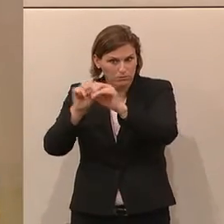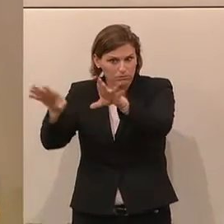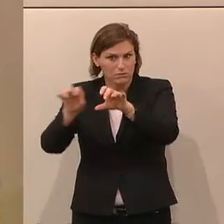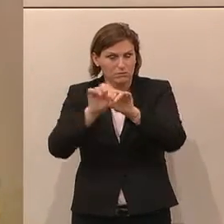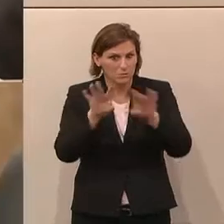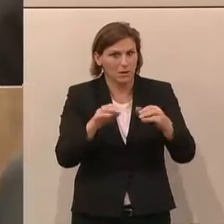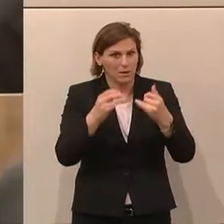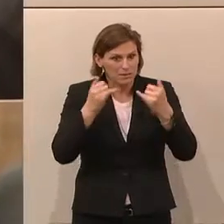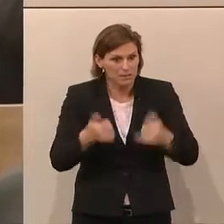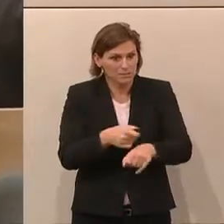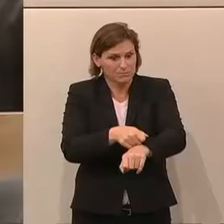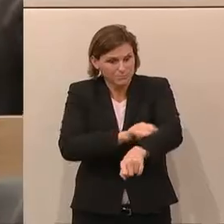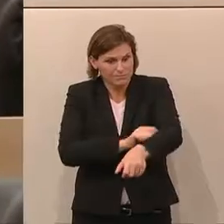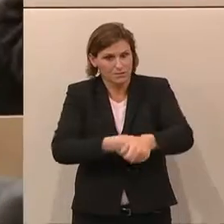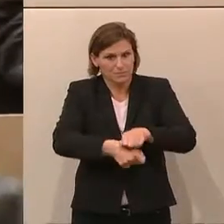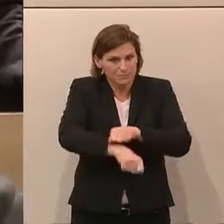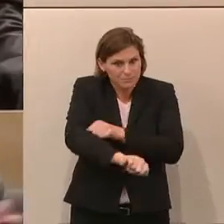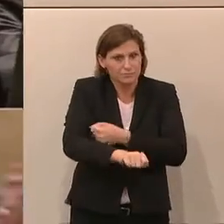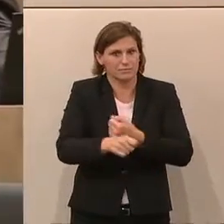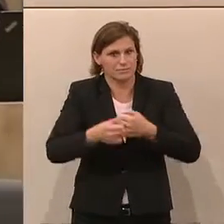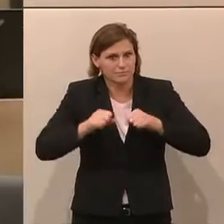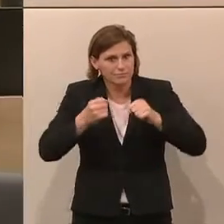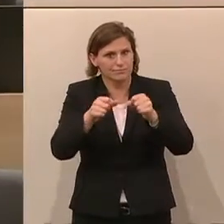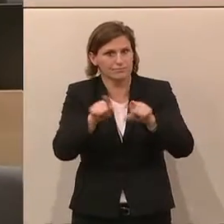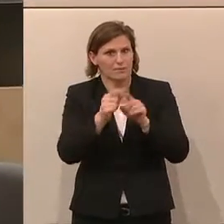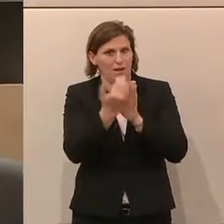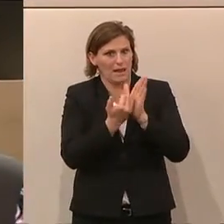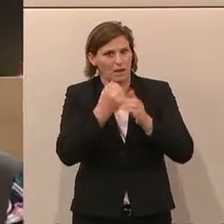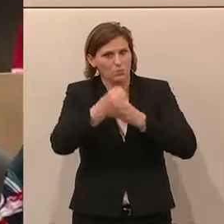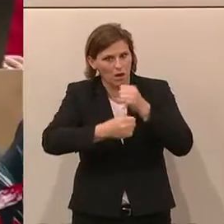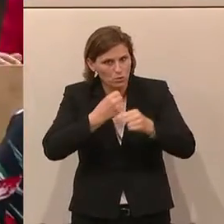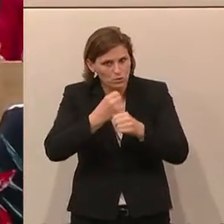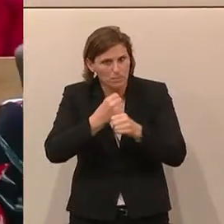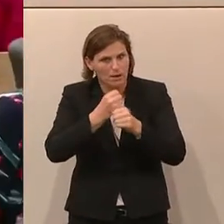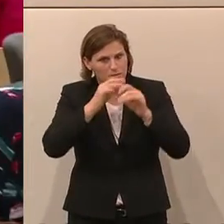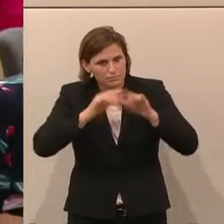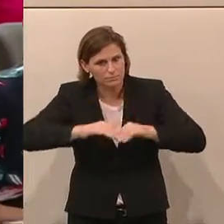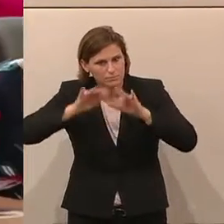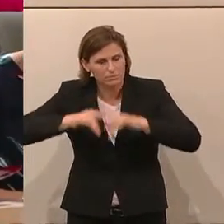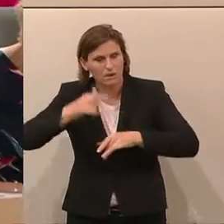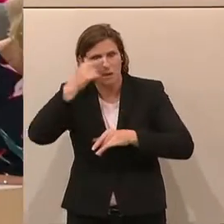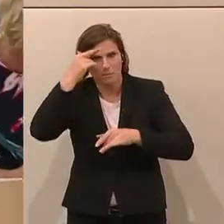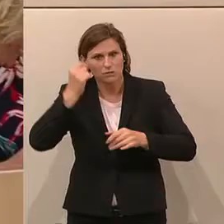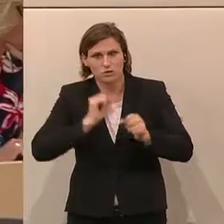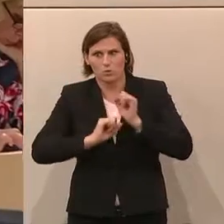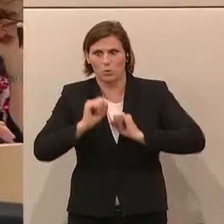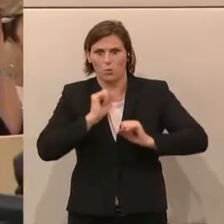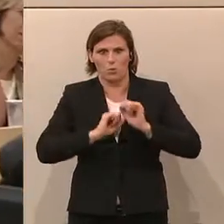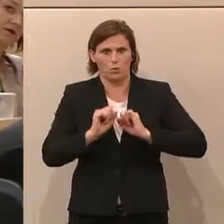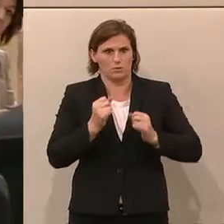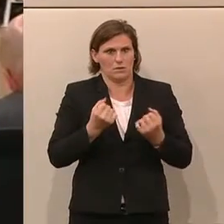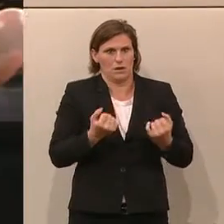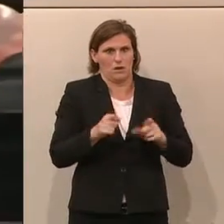auf den Hosenboden zu setzen und dementsprechend auch Regelungen auszuarbeiten, die Menschen in Notlagen auch helfen.